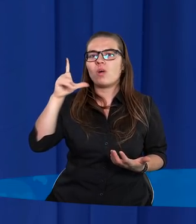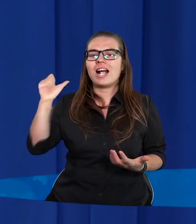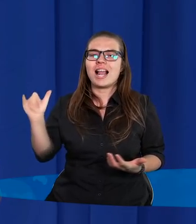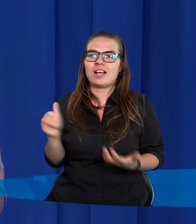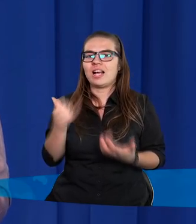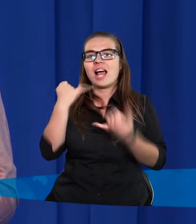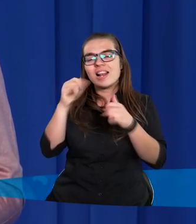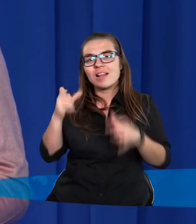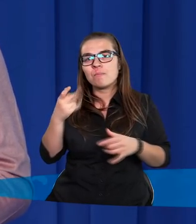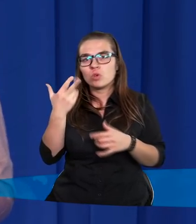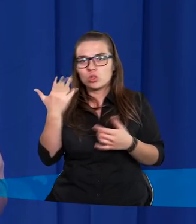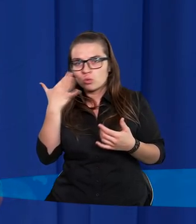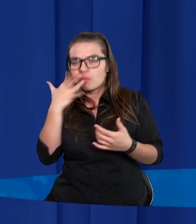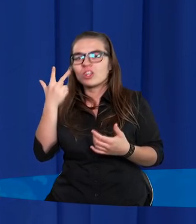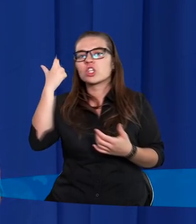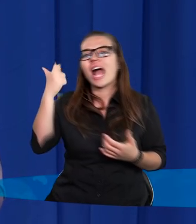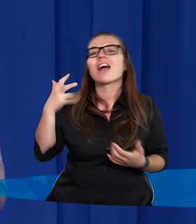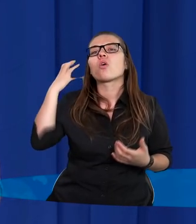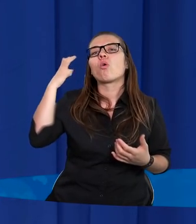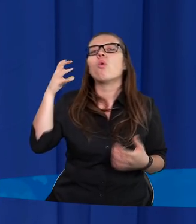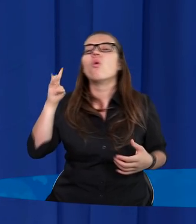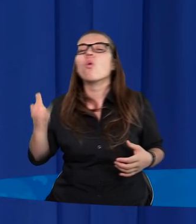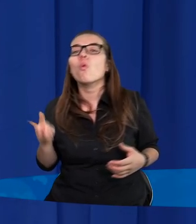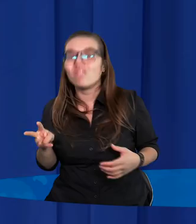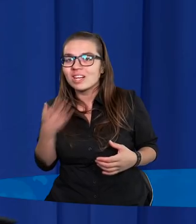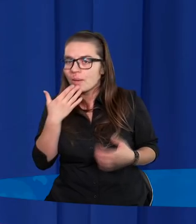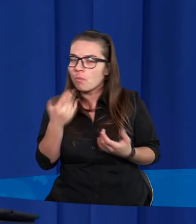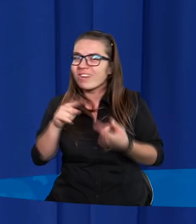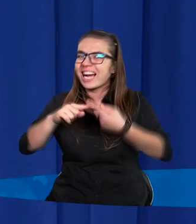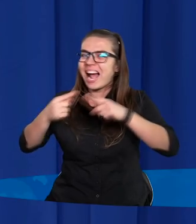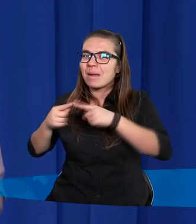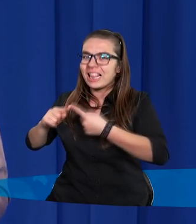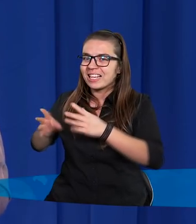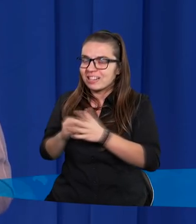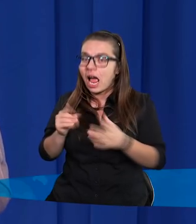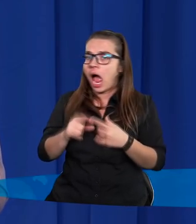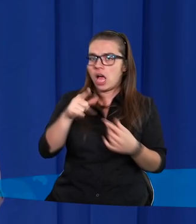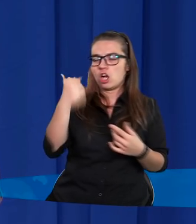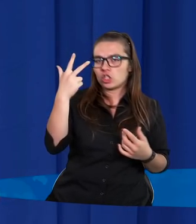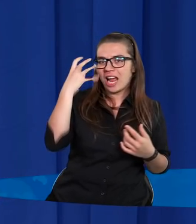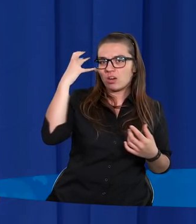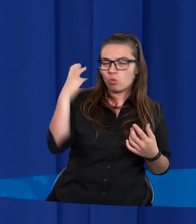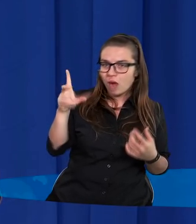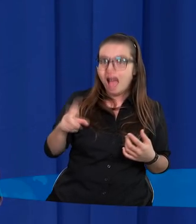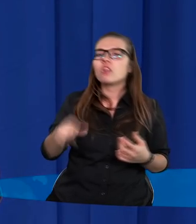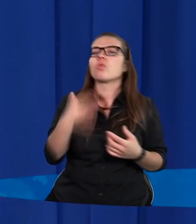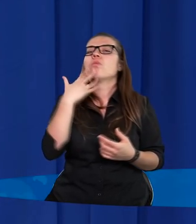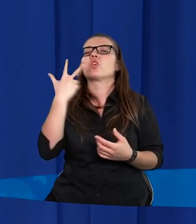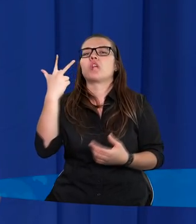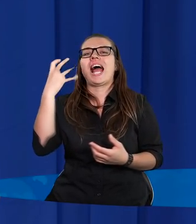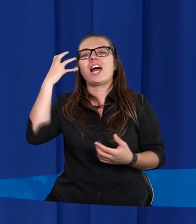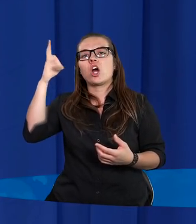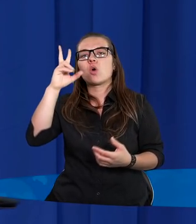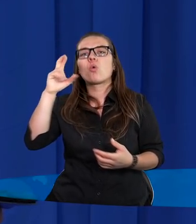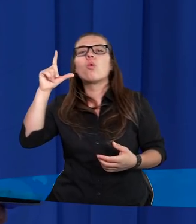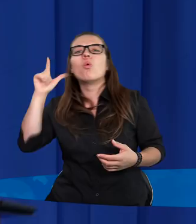każdym innym przypadku byśmy powiedzieli trzech królów. Ale kiedy mowa o tych trzech królach, no to mówimy trzech króli.